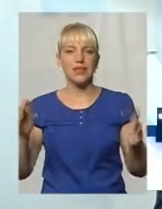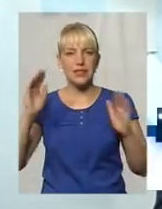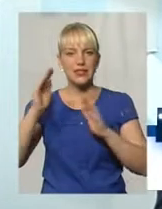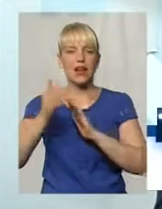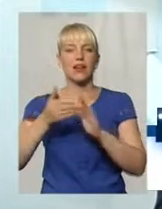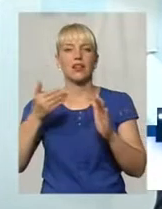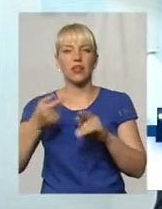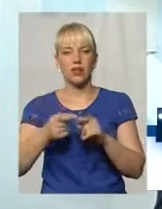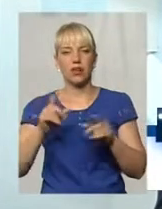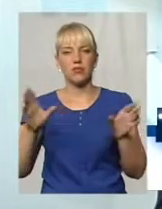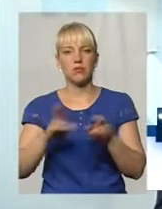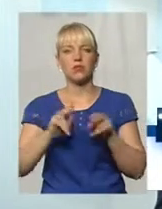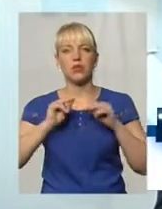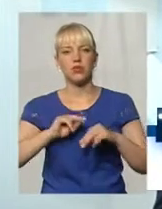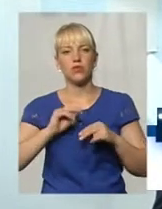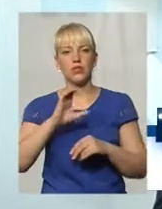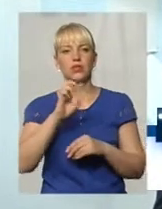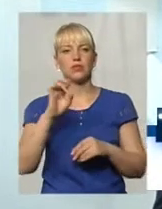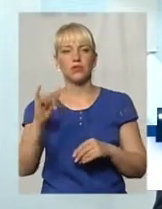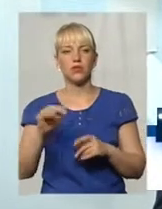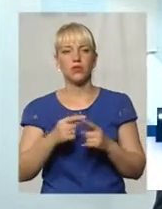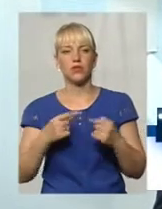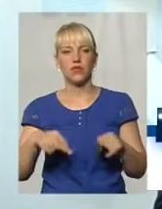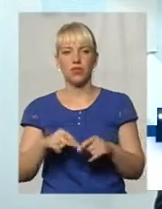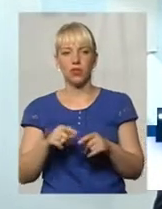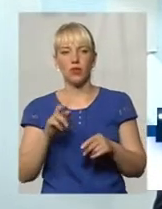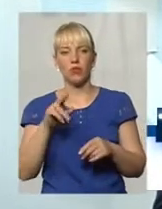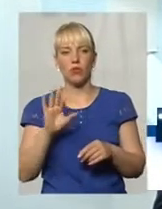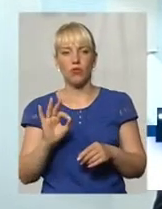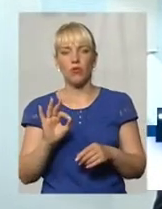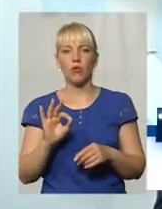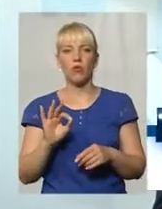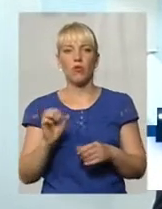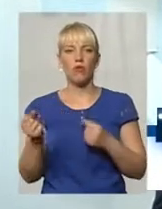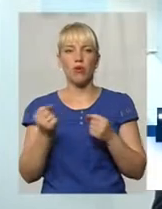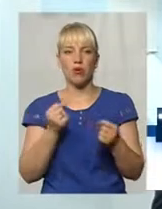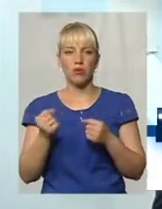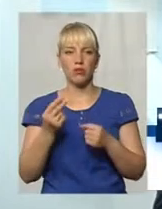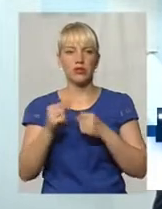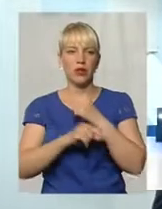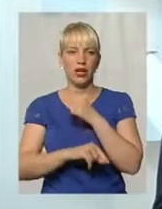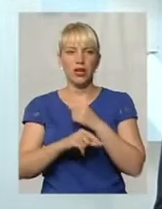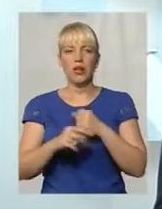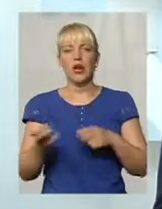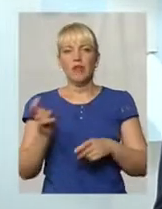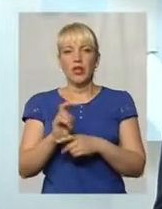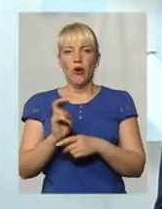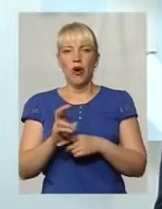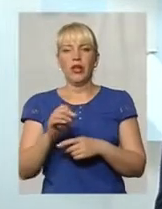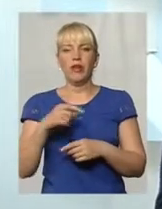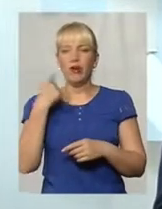управління Служби безпеки і віддіуму по боротьбі з корупцією, підходьте в особистому порядку, звертайтеся, будуть всі